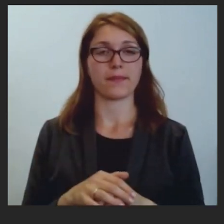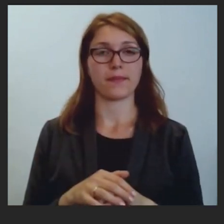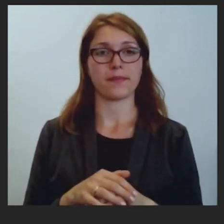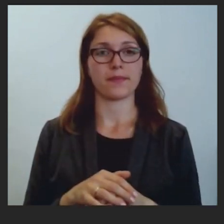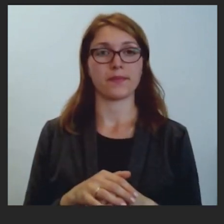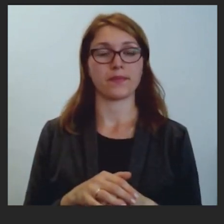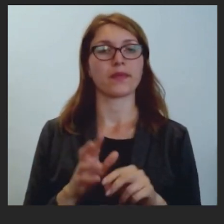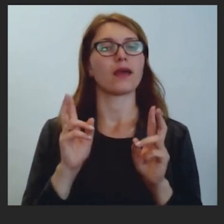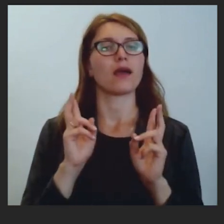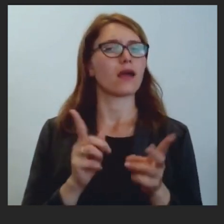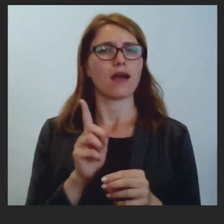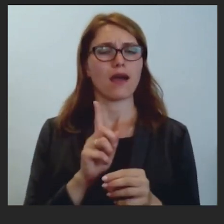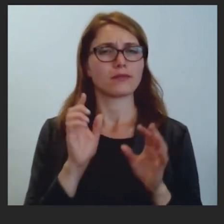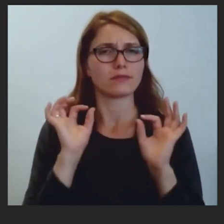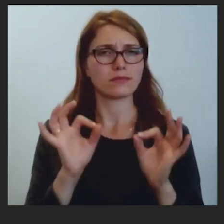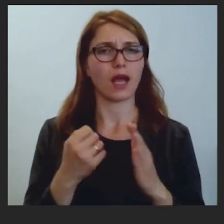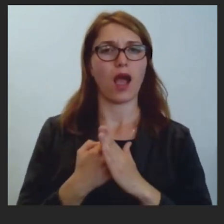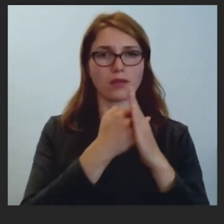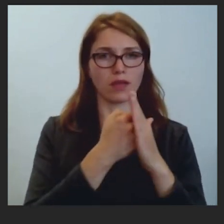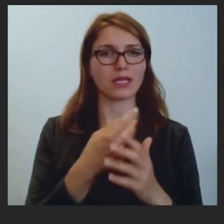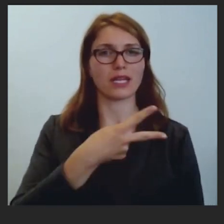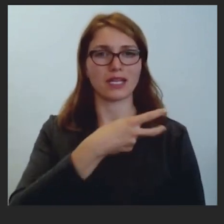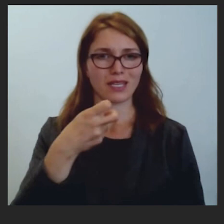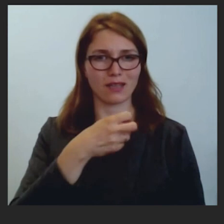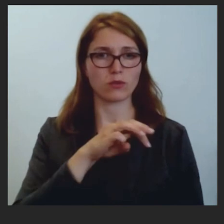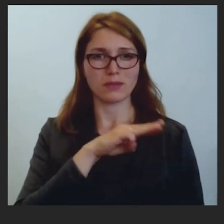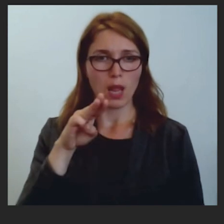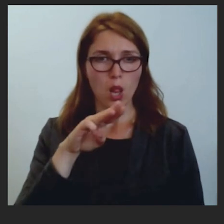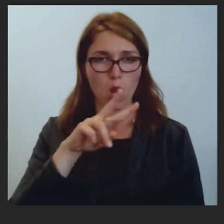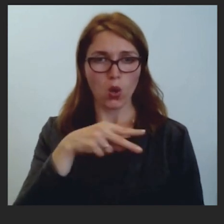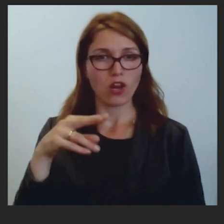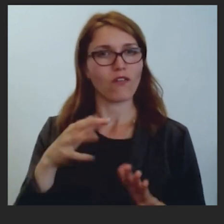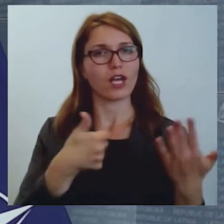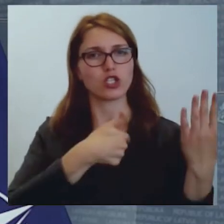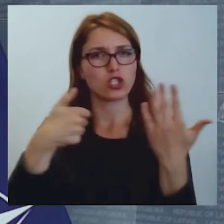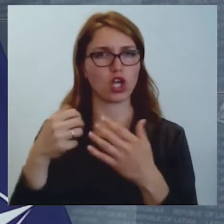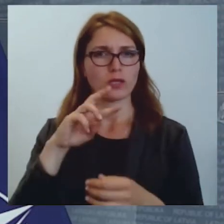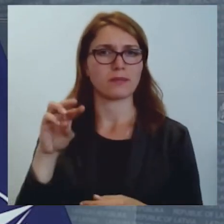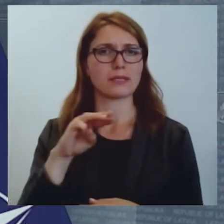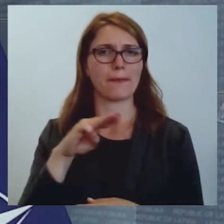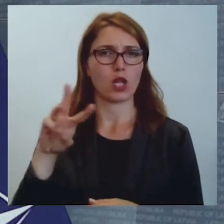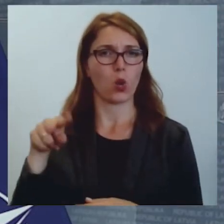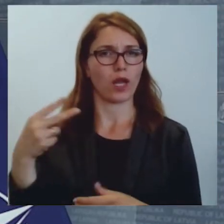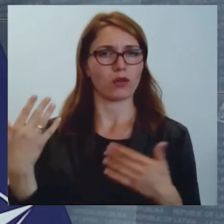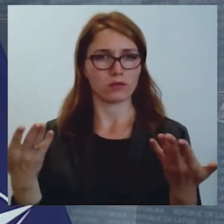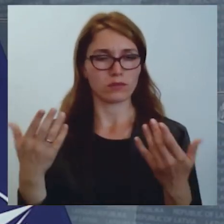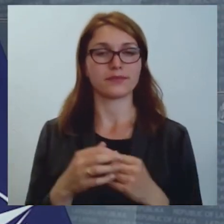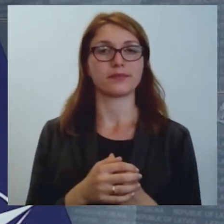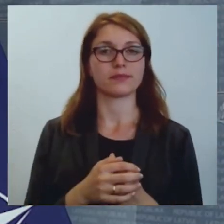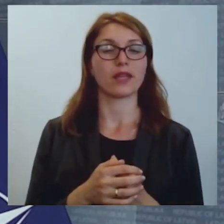Kā tad īsti ir, tu atbalsti apjom tie 200 vai 600 miliju? Paldies. Tātad 200